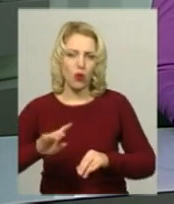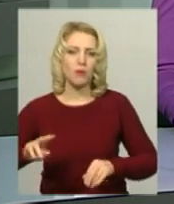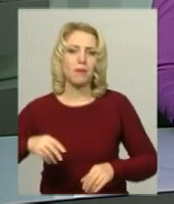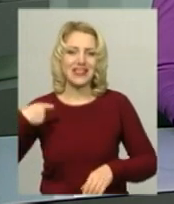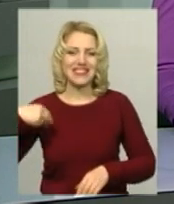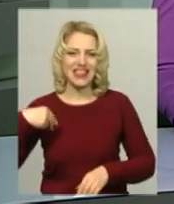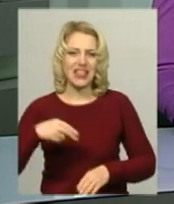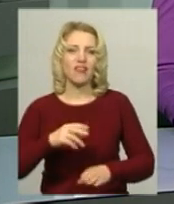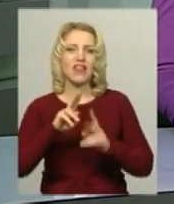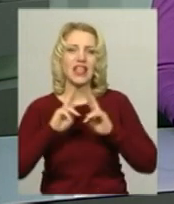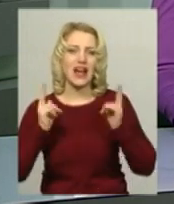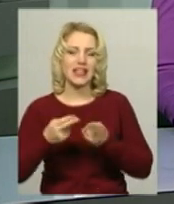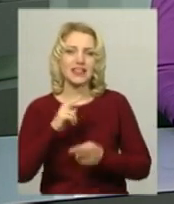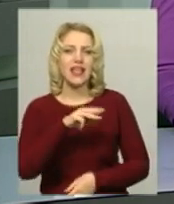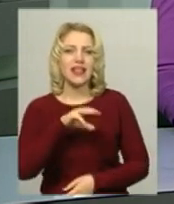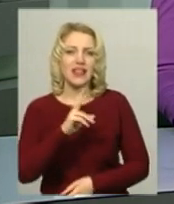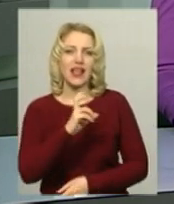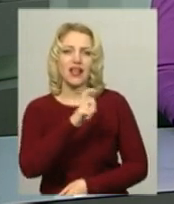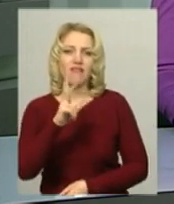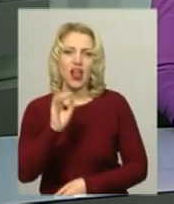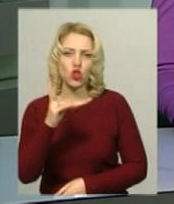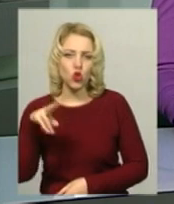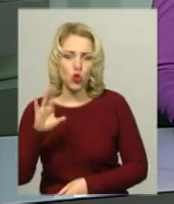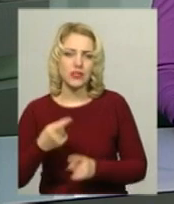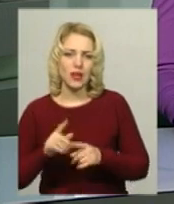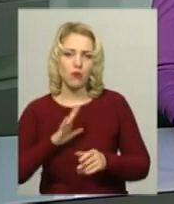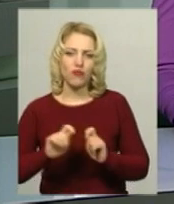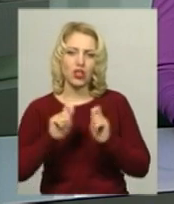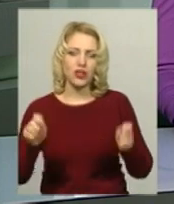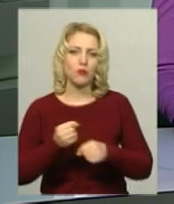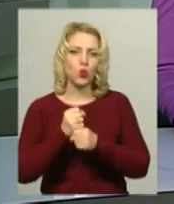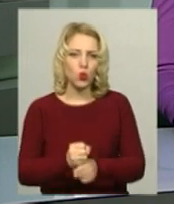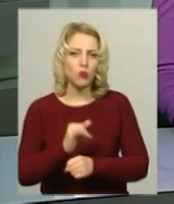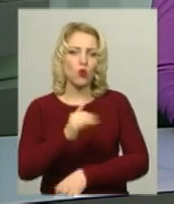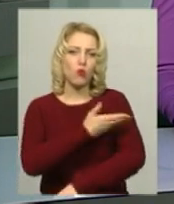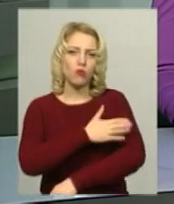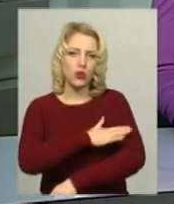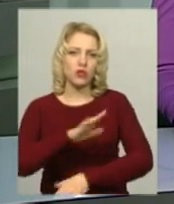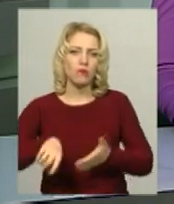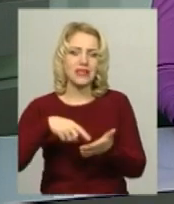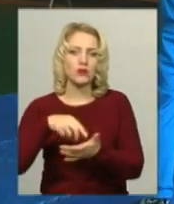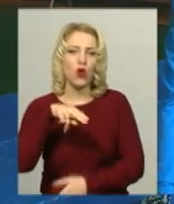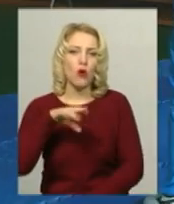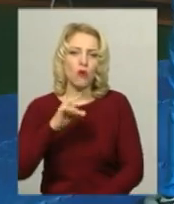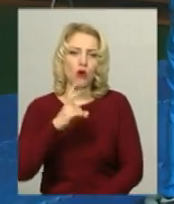Текфондо Сергій Пісоцький. За його словами, це був відкритий Кубок Польщі. Змагання проходили у місті Познань.